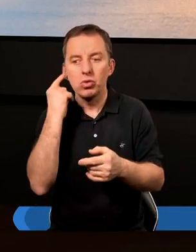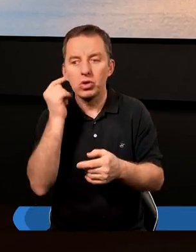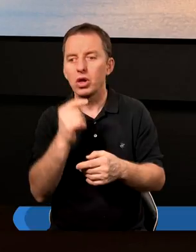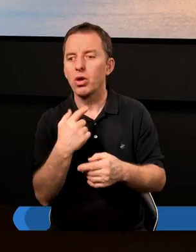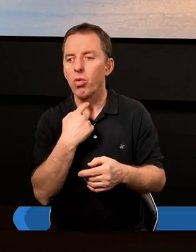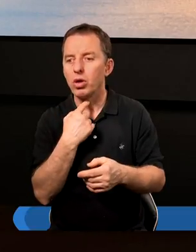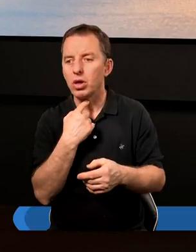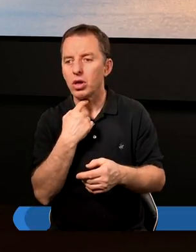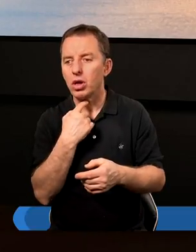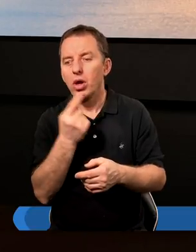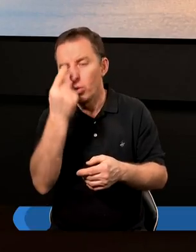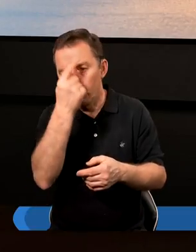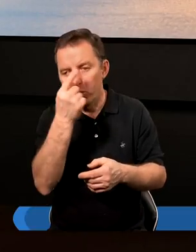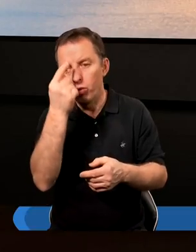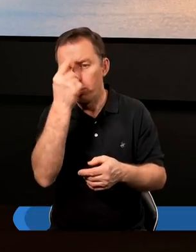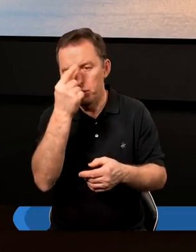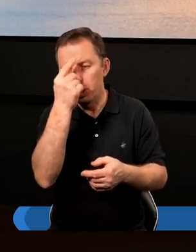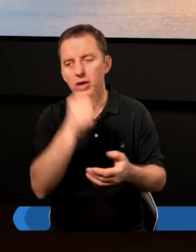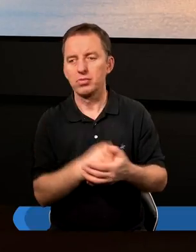głos głupcze.